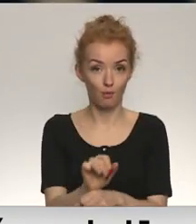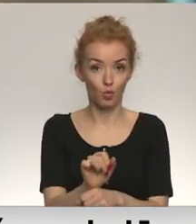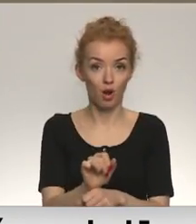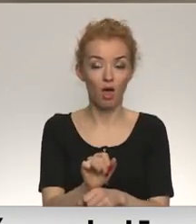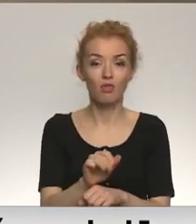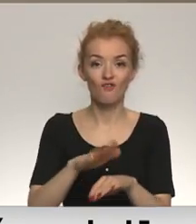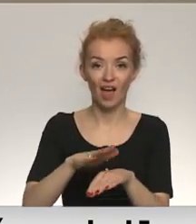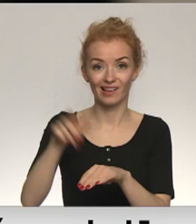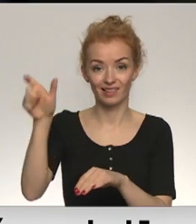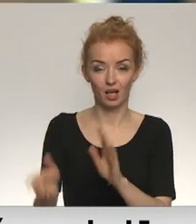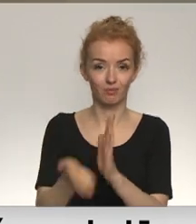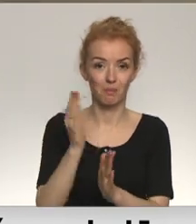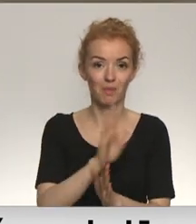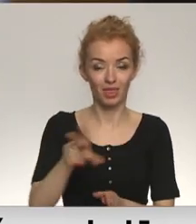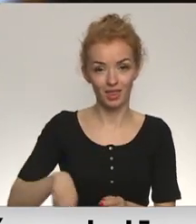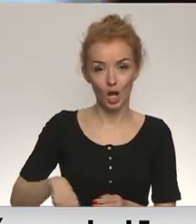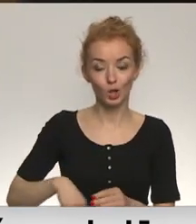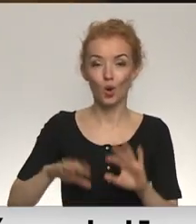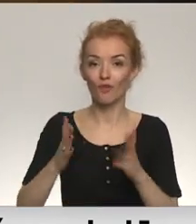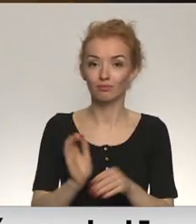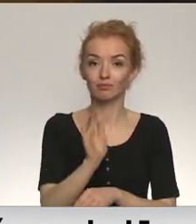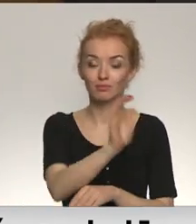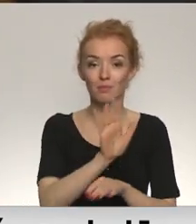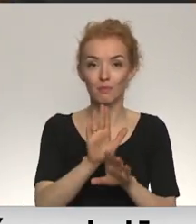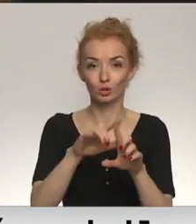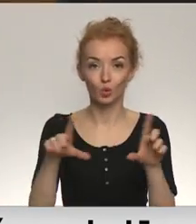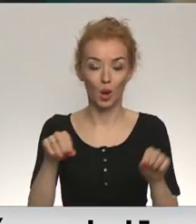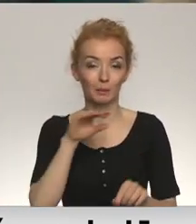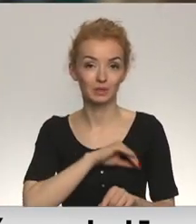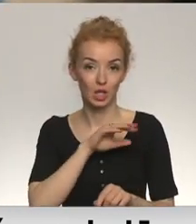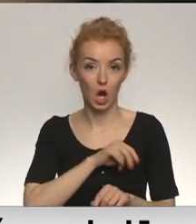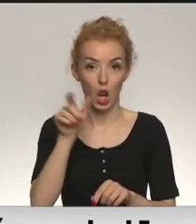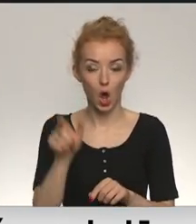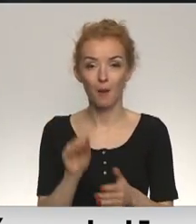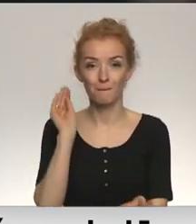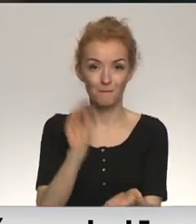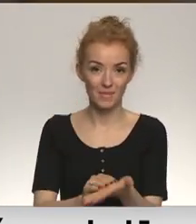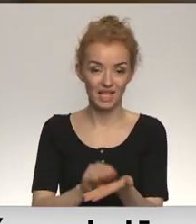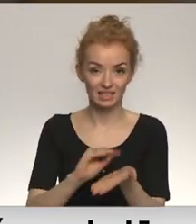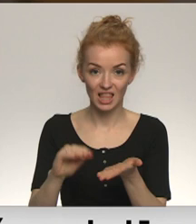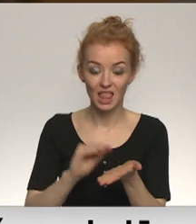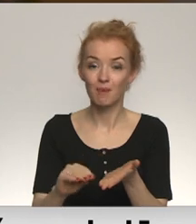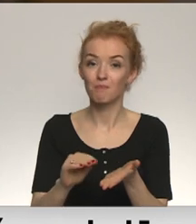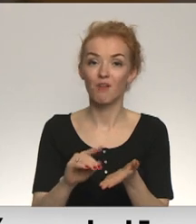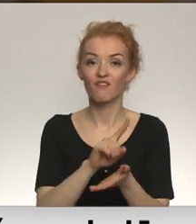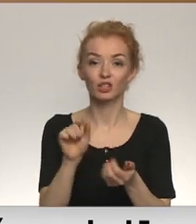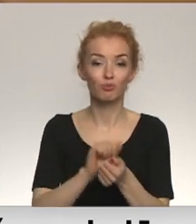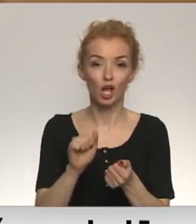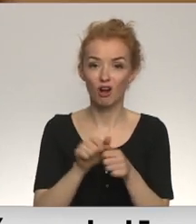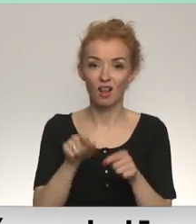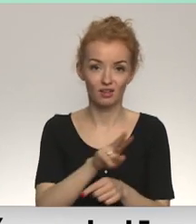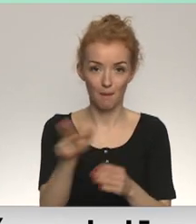Vainīgā izsaukšana pie direktora vai nosūtīšana pie skolas psihologa, piezīmes ierakstīšana visbiežāk problēmas